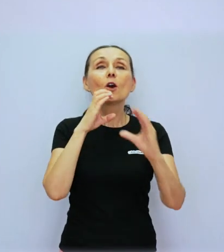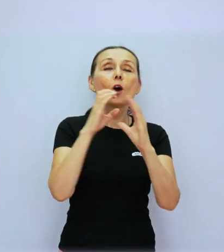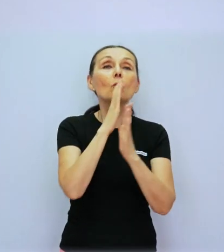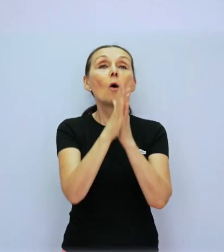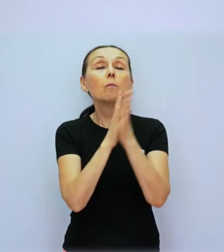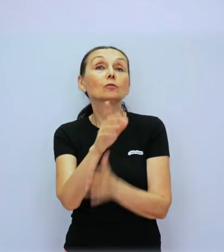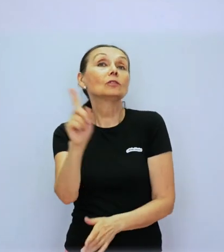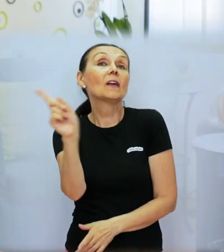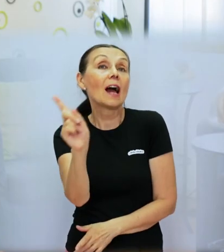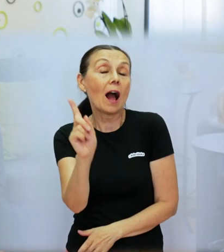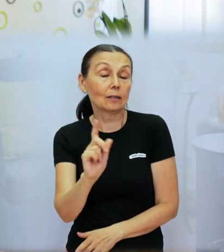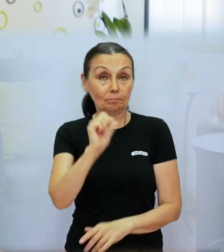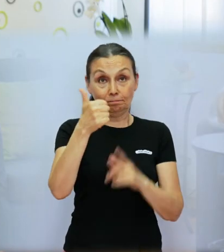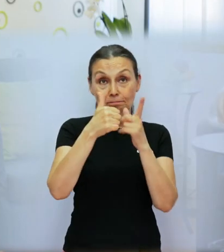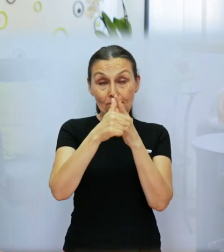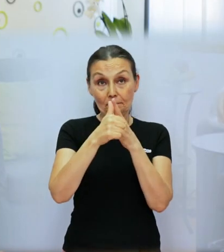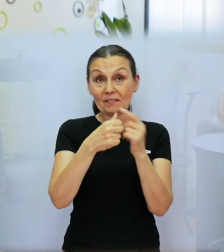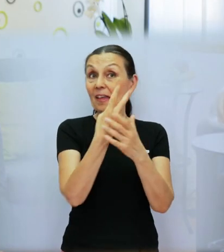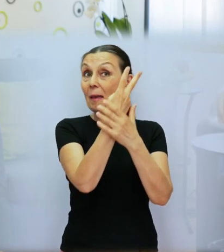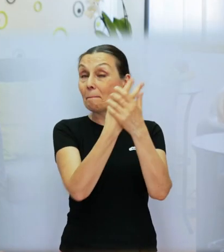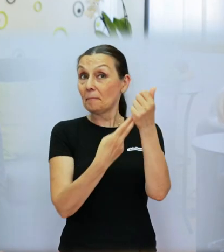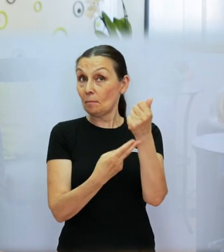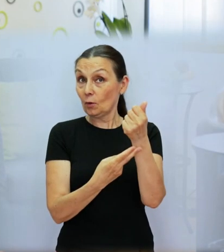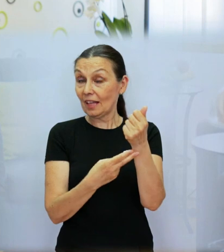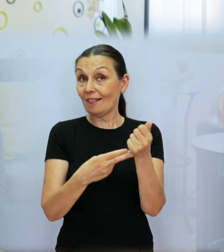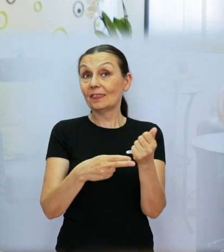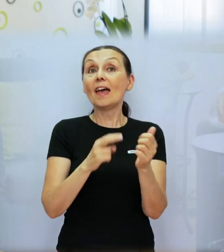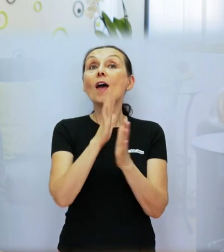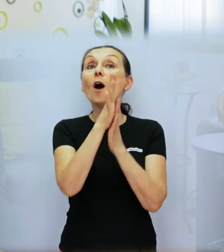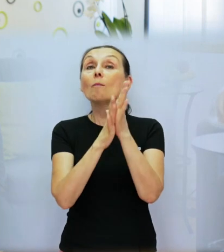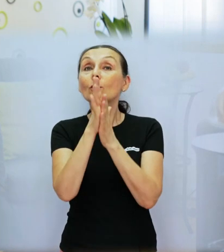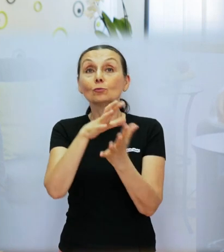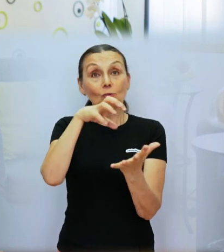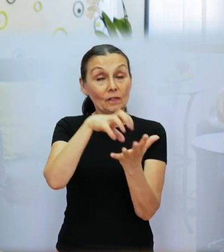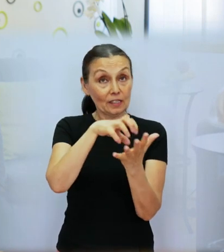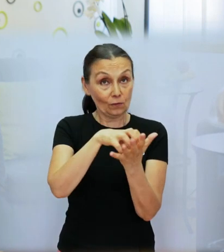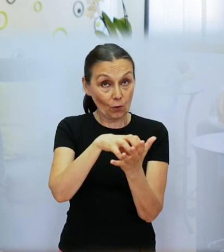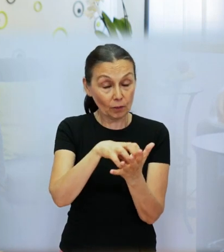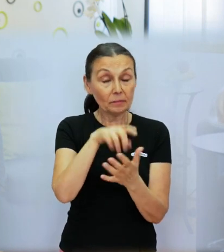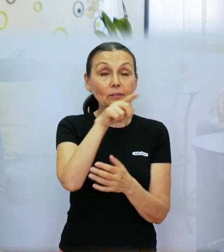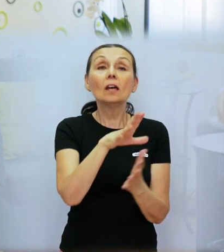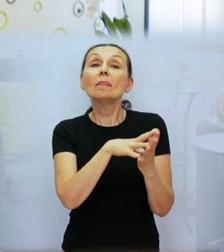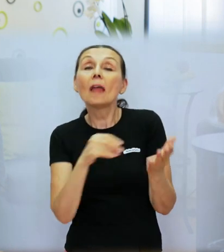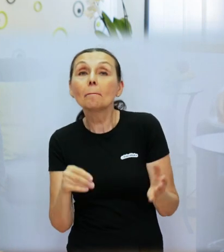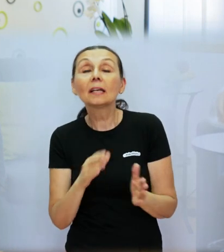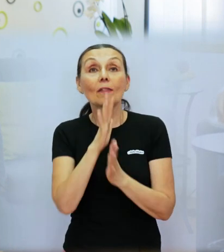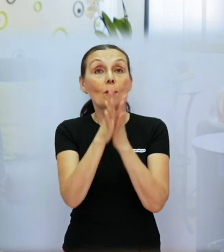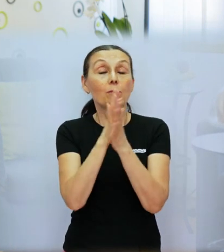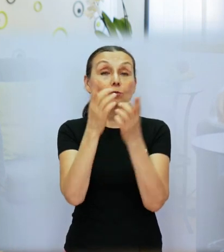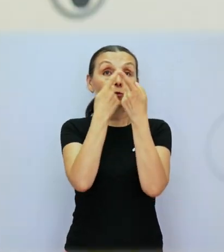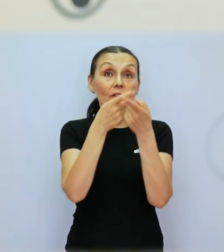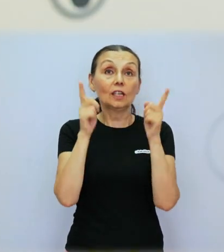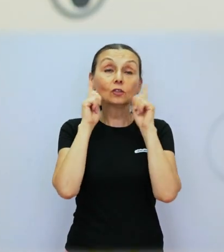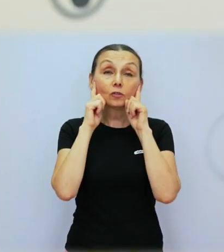komunikácie poznáme. Sú to tzv. bimodálne formy posunkovej komunikácie, kde napríklad patrí posunkovaná